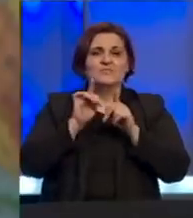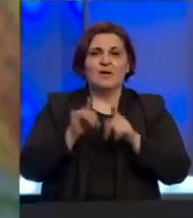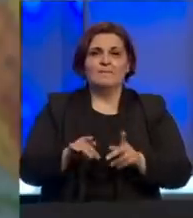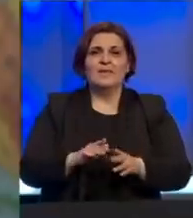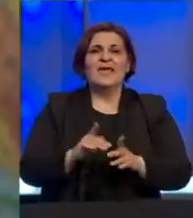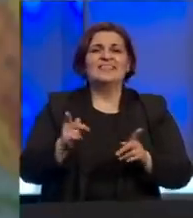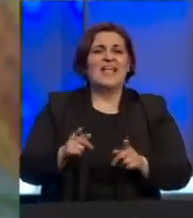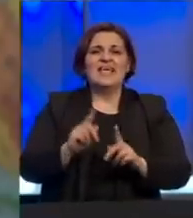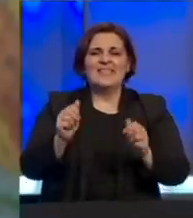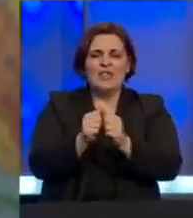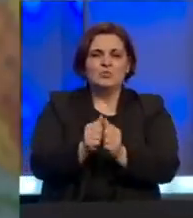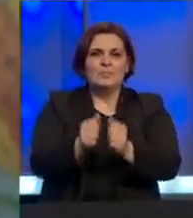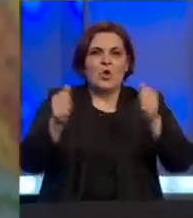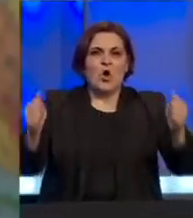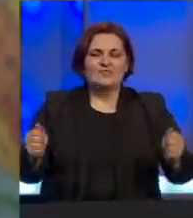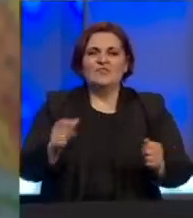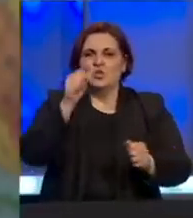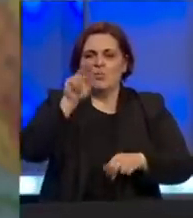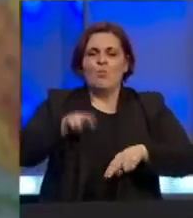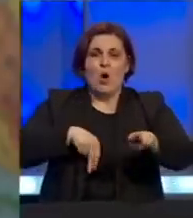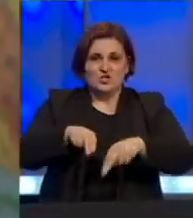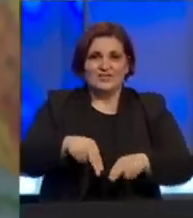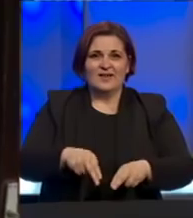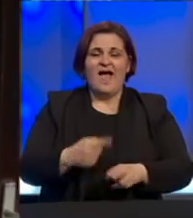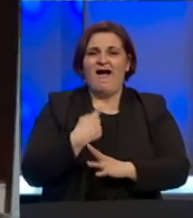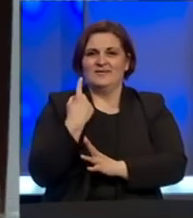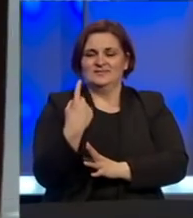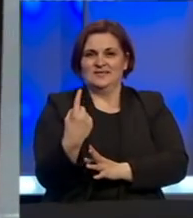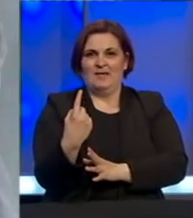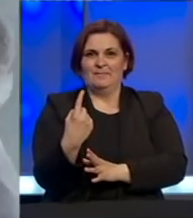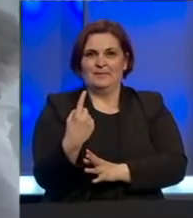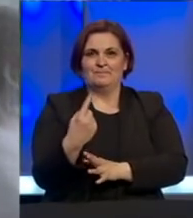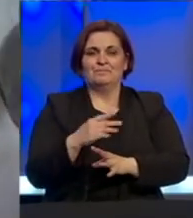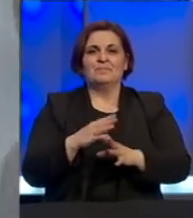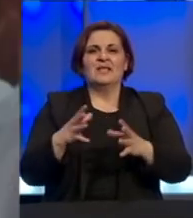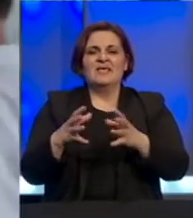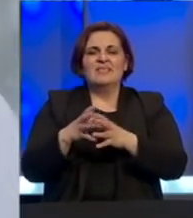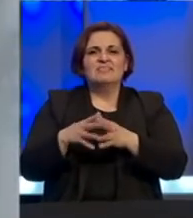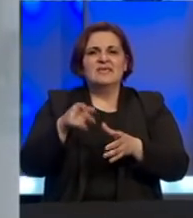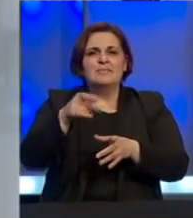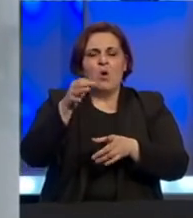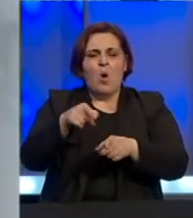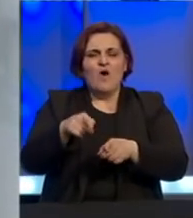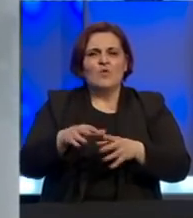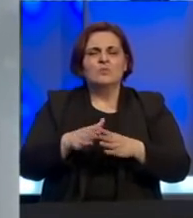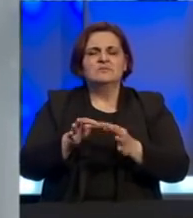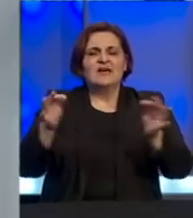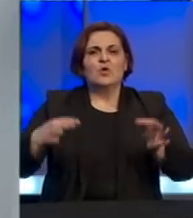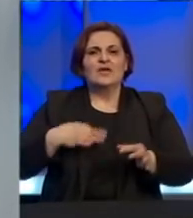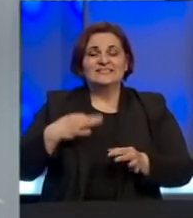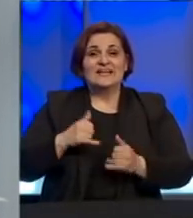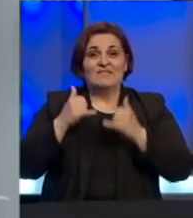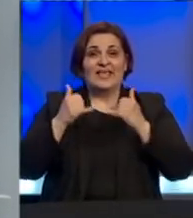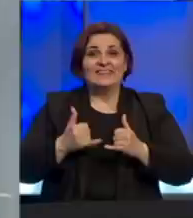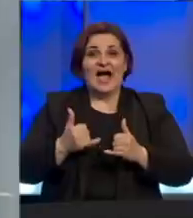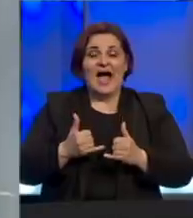dalje distanca. Ljudi možete se kretati, ali uzeti stancu. Epidemiološki tim Županijskog zavoda za javno zdravstvo danas